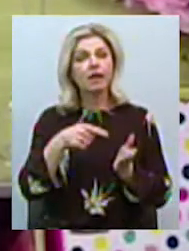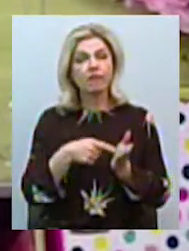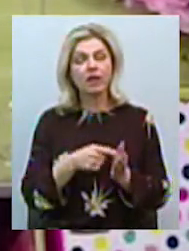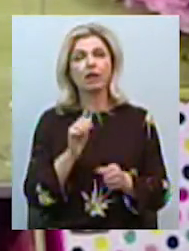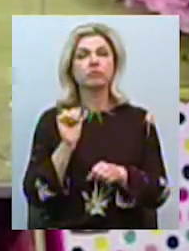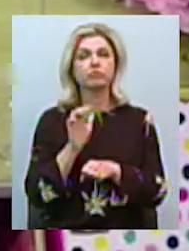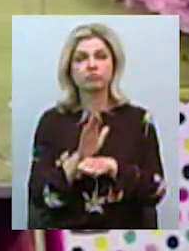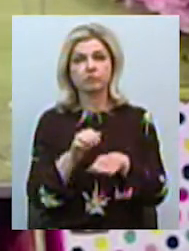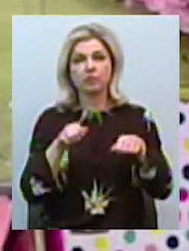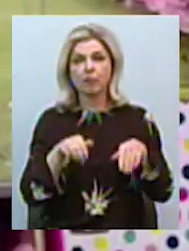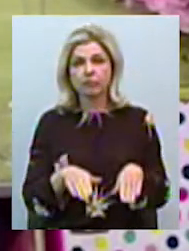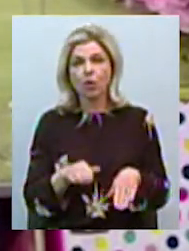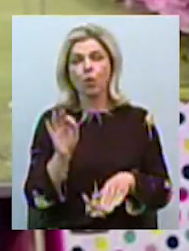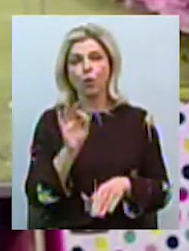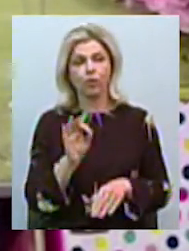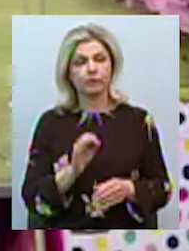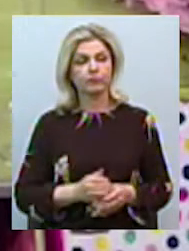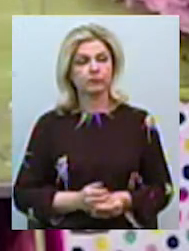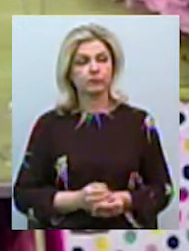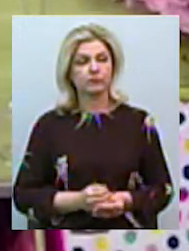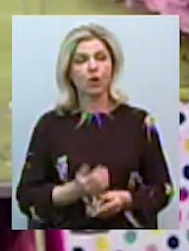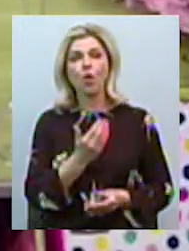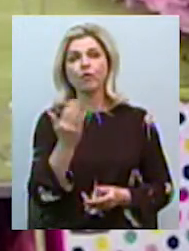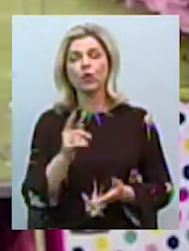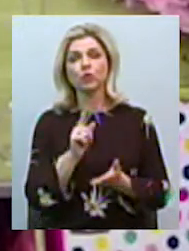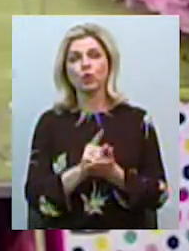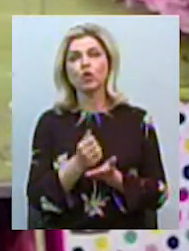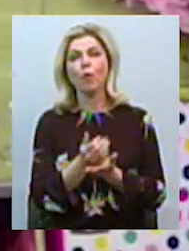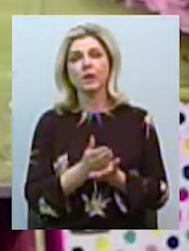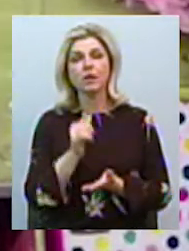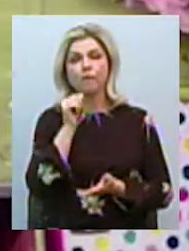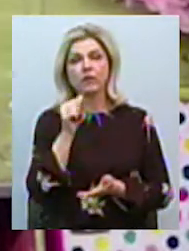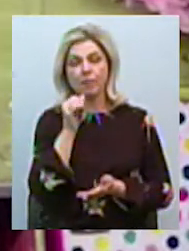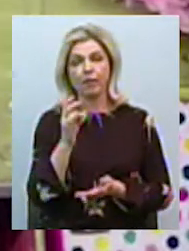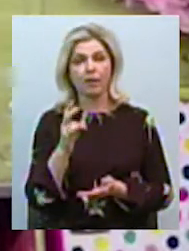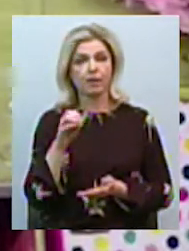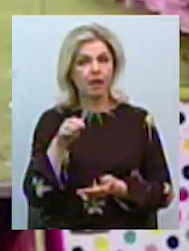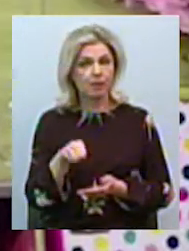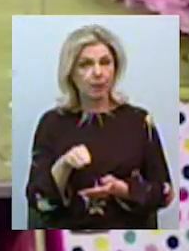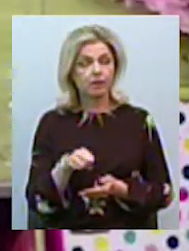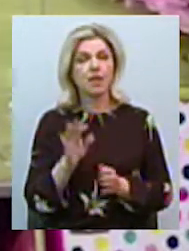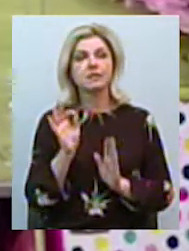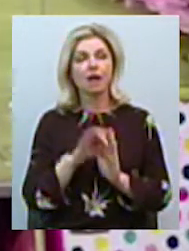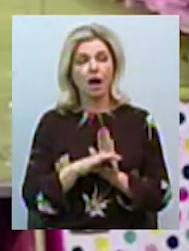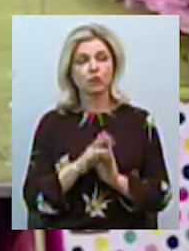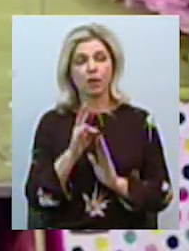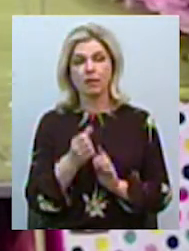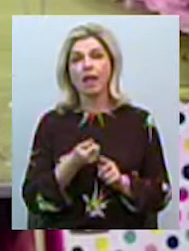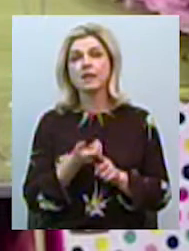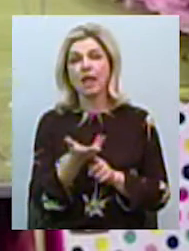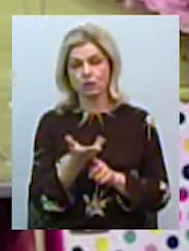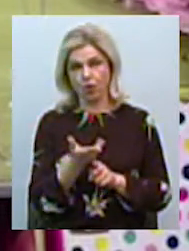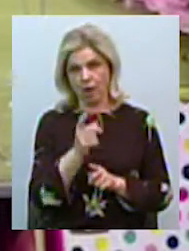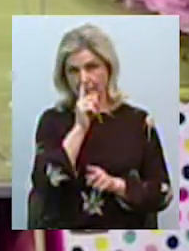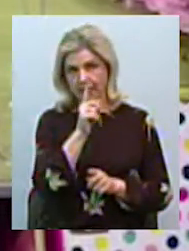постанову, що вони мають забезпечити хворих на цукровий діабет одразу на кілька місяців,